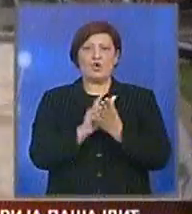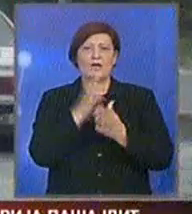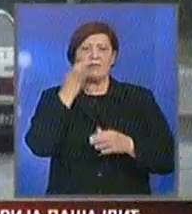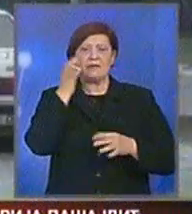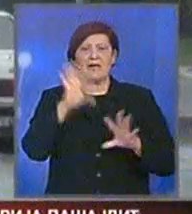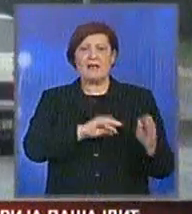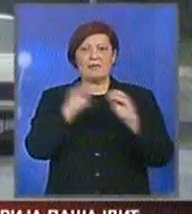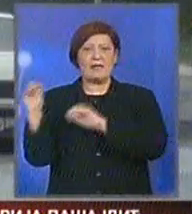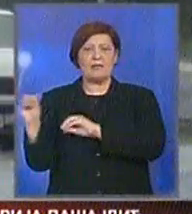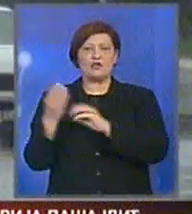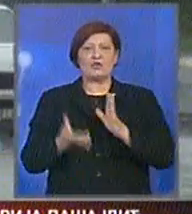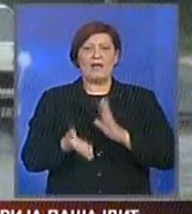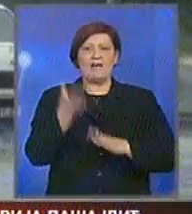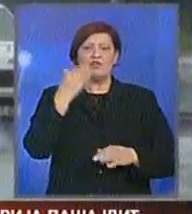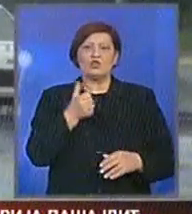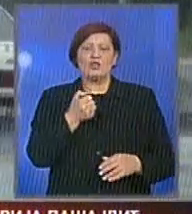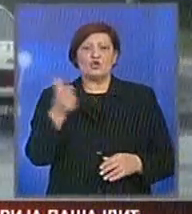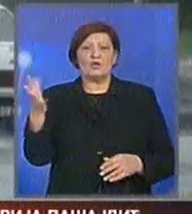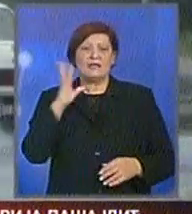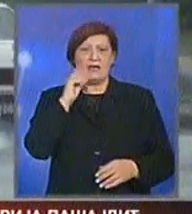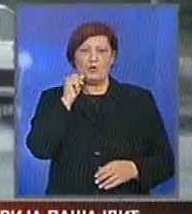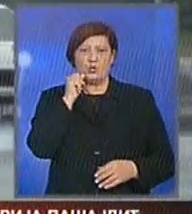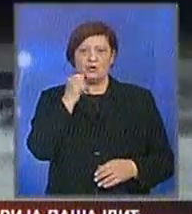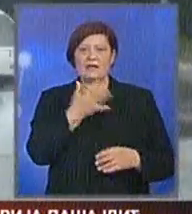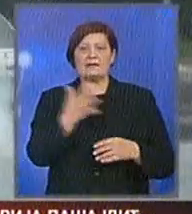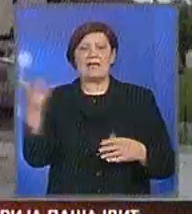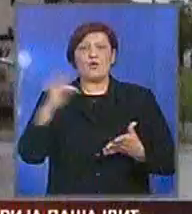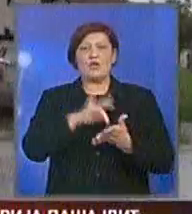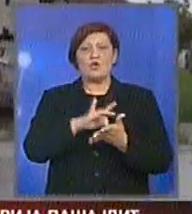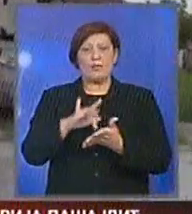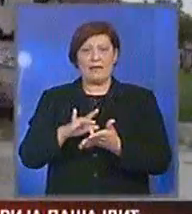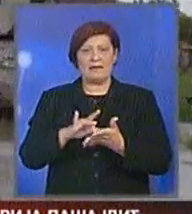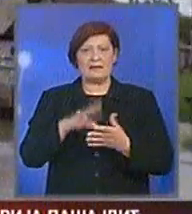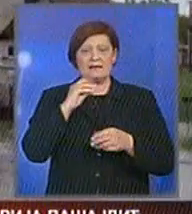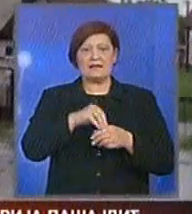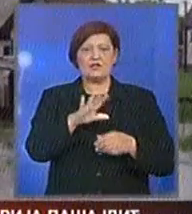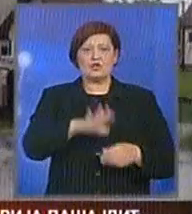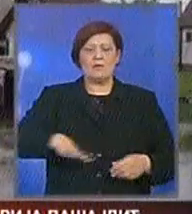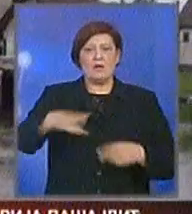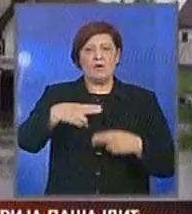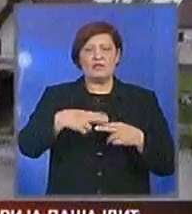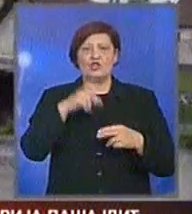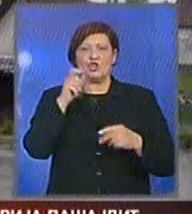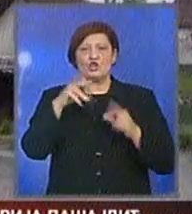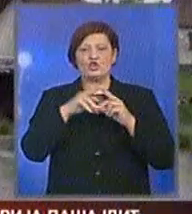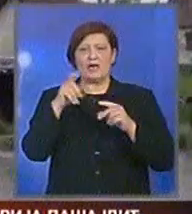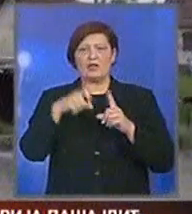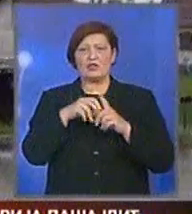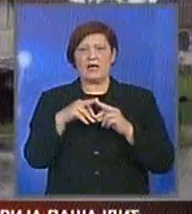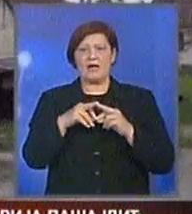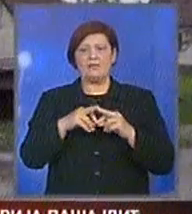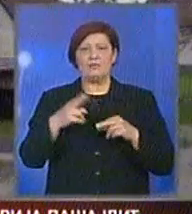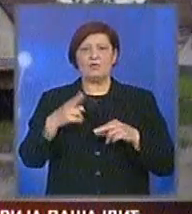evakuisano više stotina ljudi iz nekoliko mesta u okolini Čačka. Spore ste